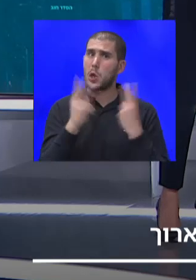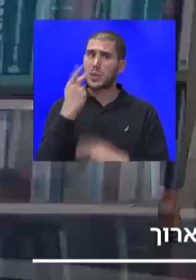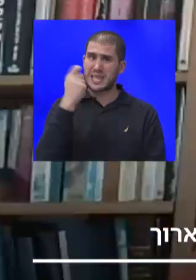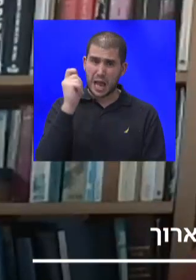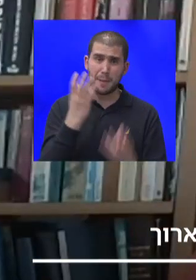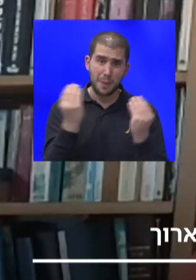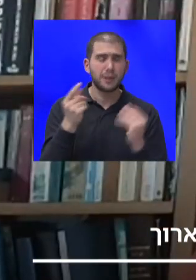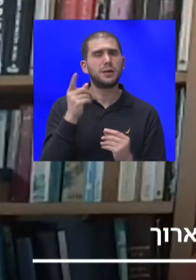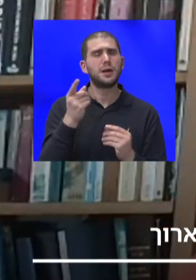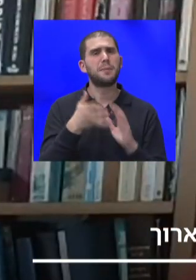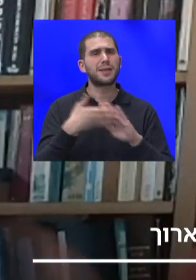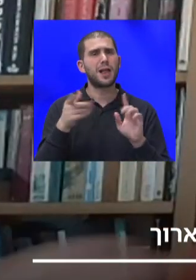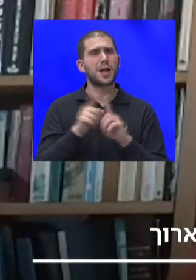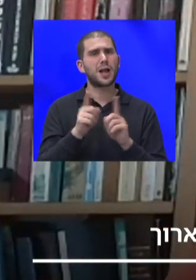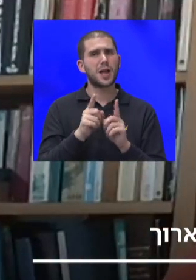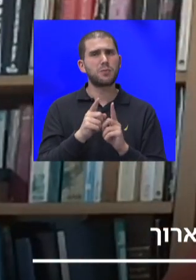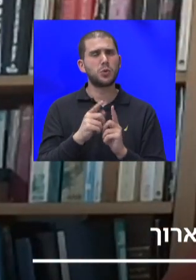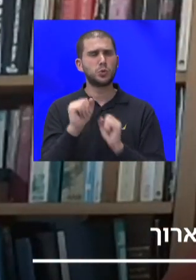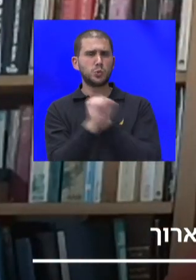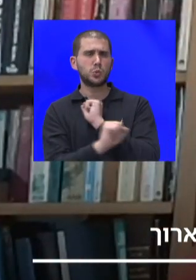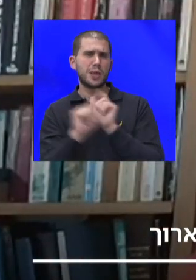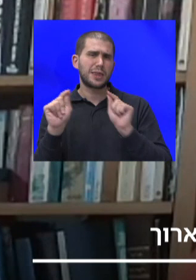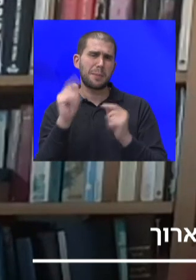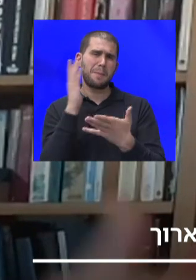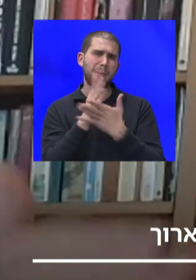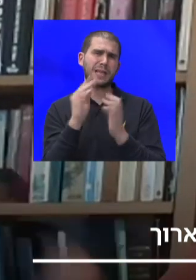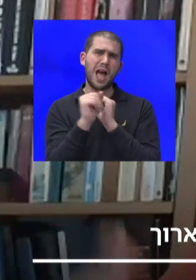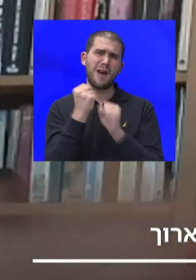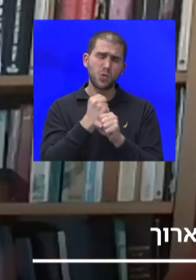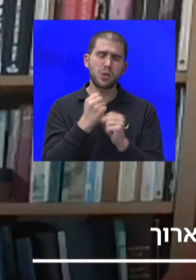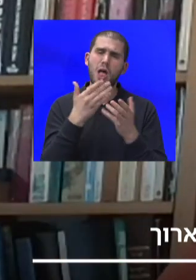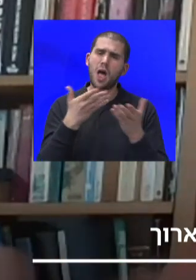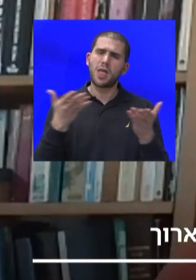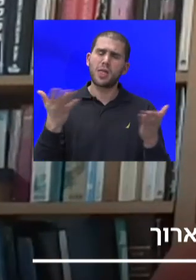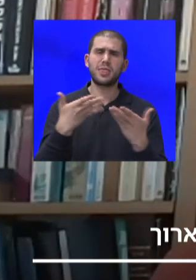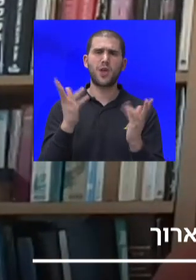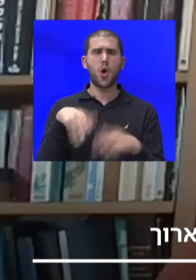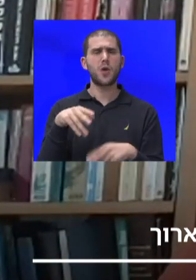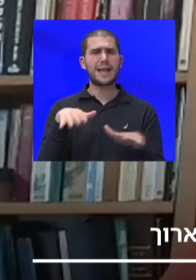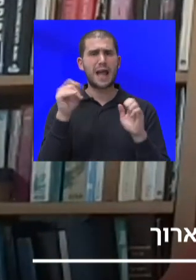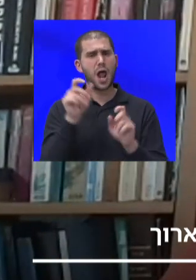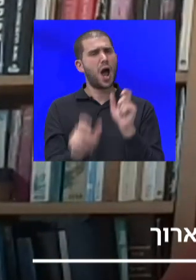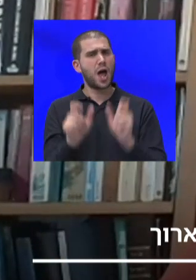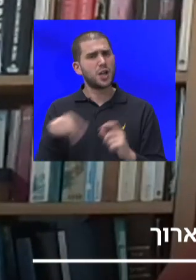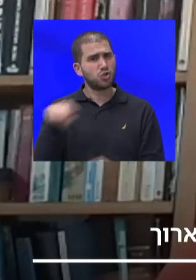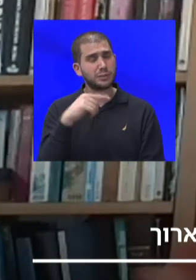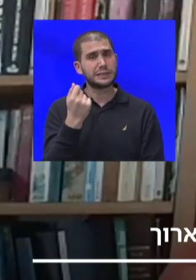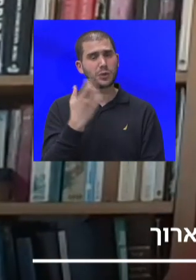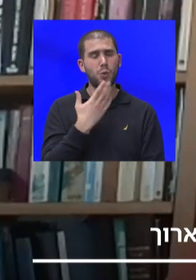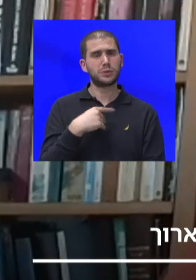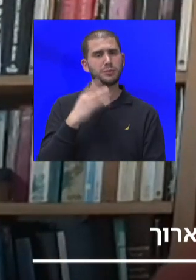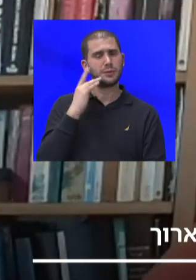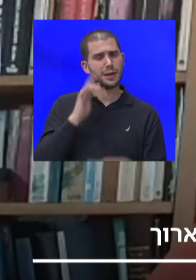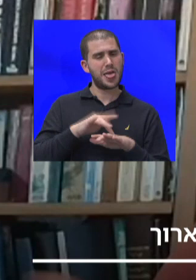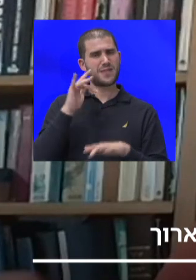ומסטודנטים ככה בין עבודות, ולאד לאד זה יתפתח לעוד קהלים, לאנשים שקצת רוצים להתפנק, לאנשים שרוצים